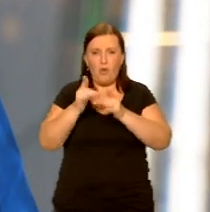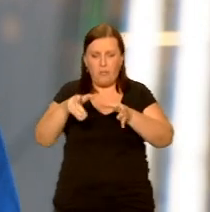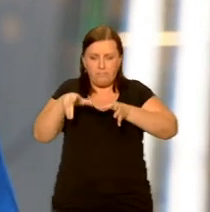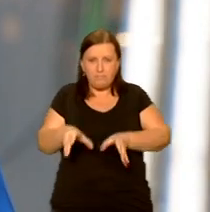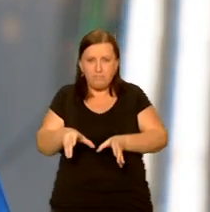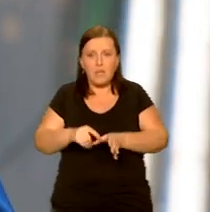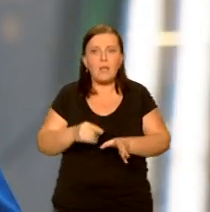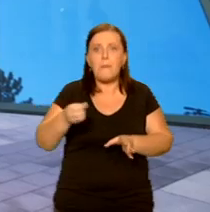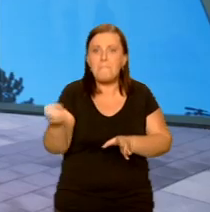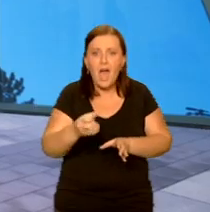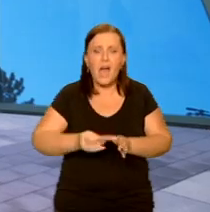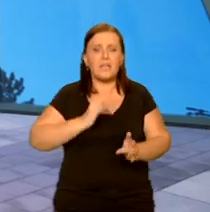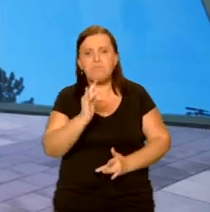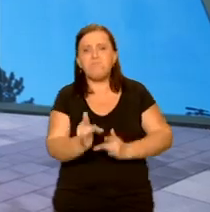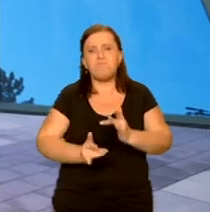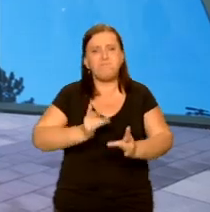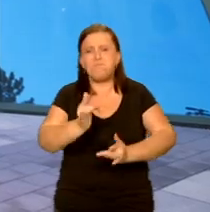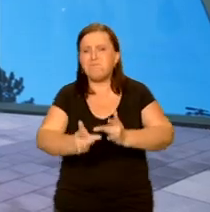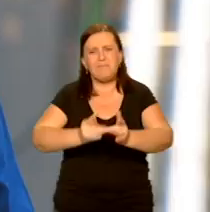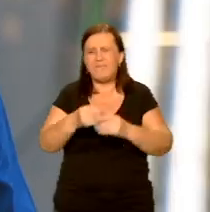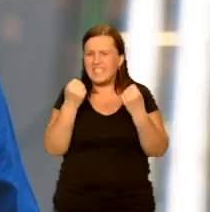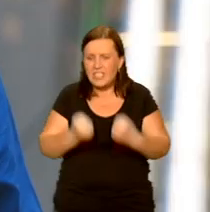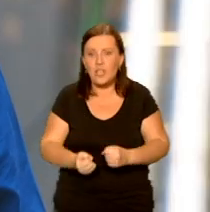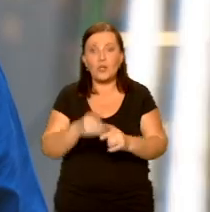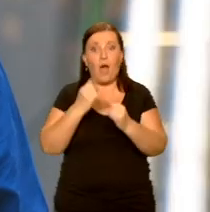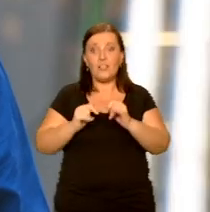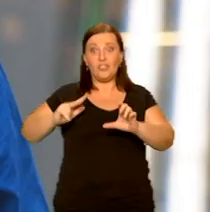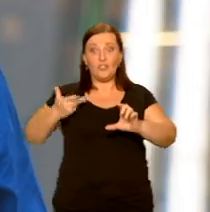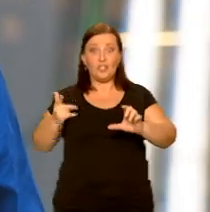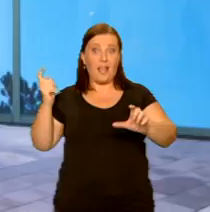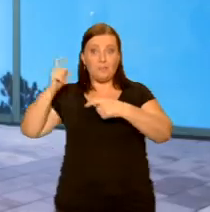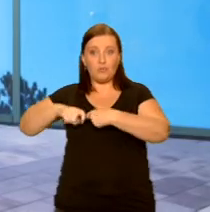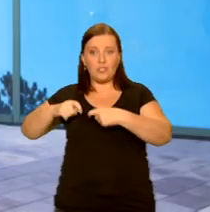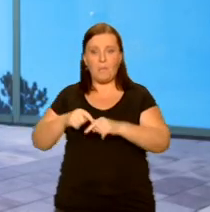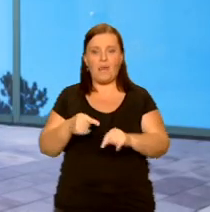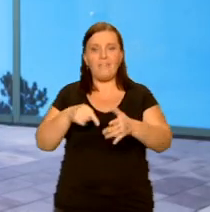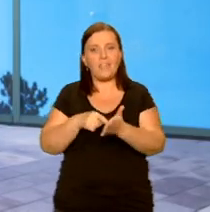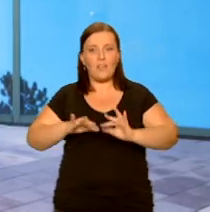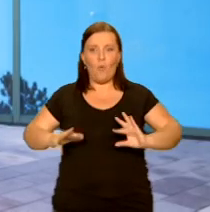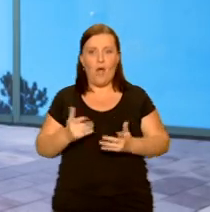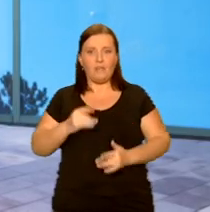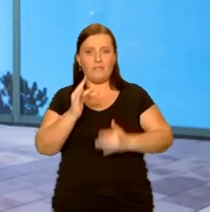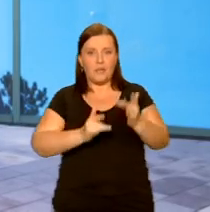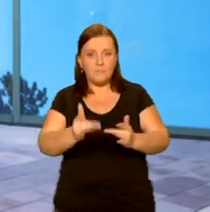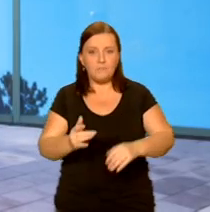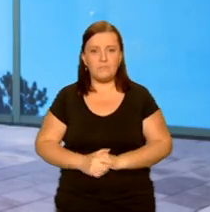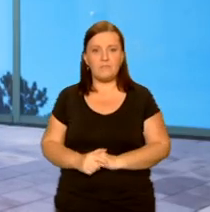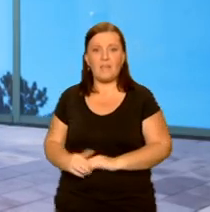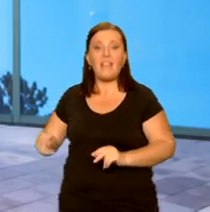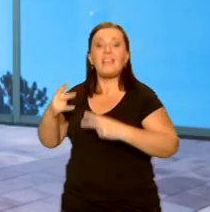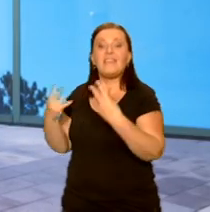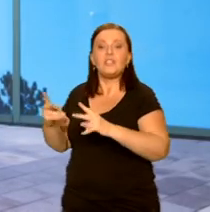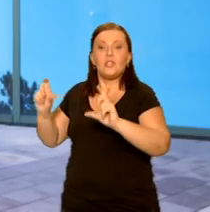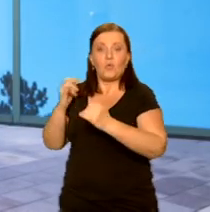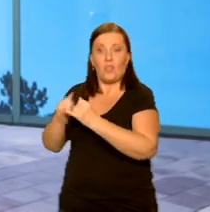Trzecie koło rozkłada równomiernie ciężar. Rower się nie zakopuje dzięki temu, a najważniejsza rzecz, że jak nam na przykład to koło się albo przednie zepsuje,